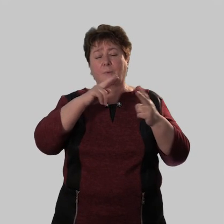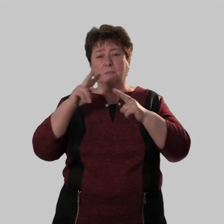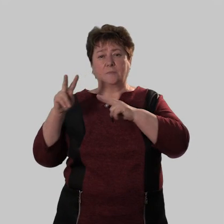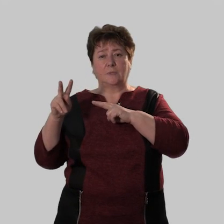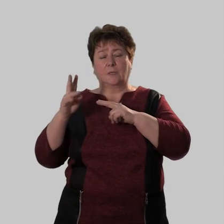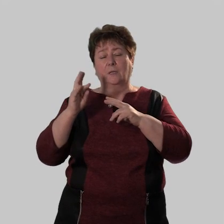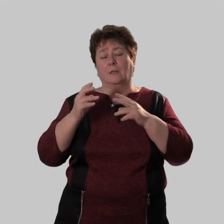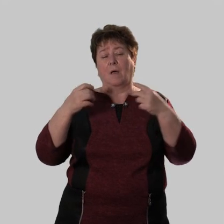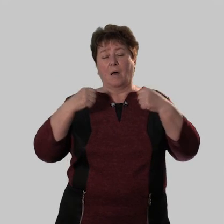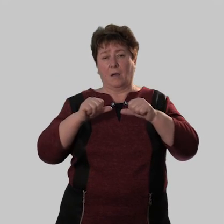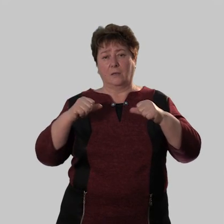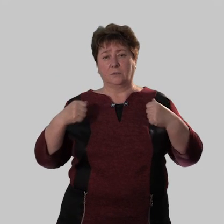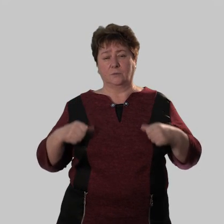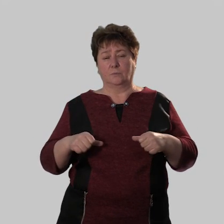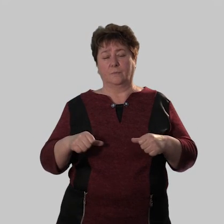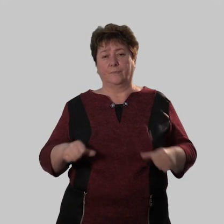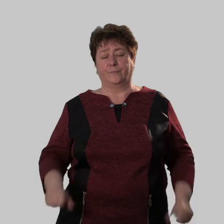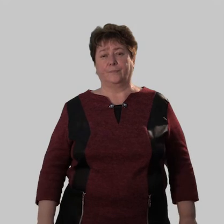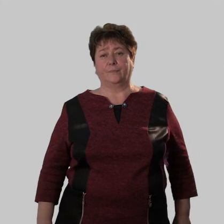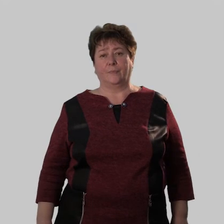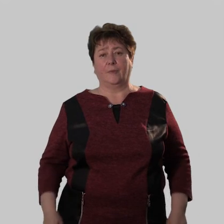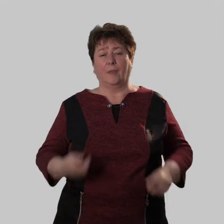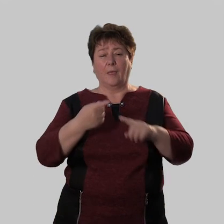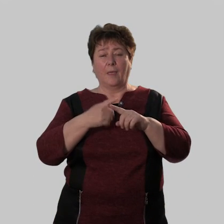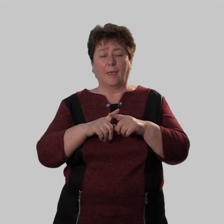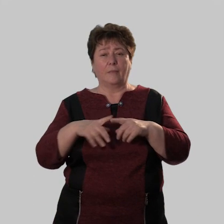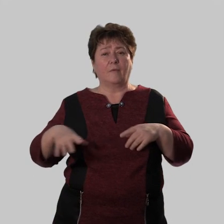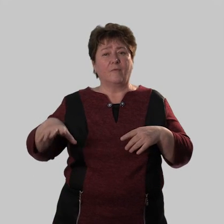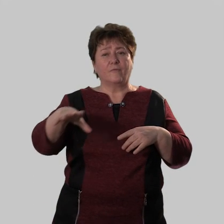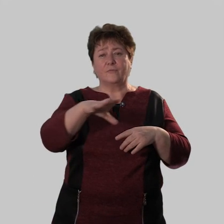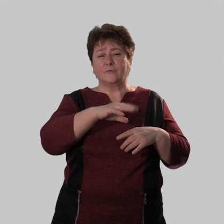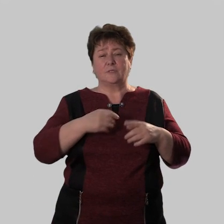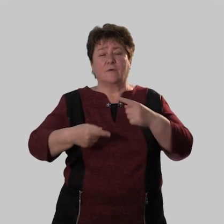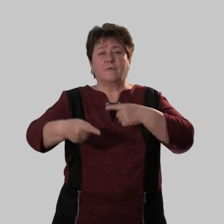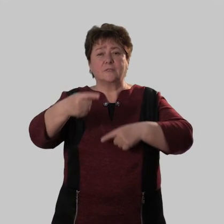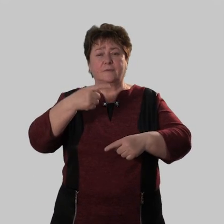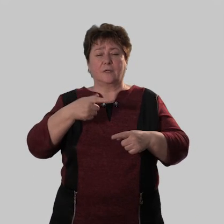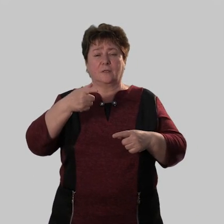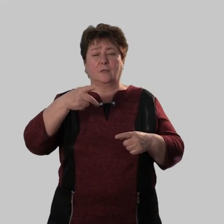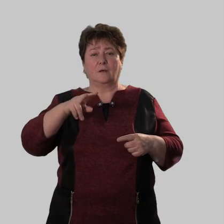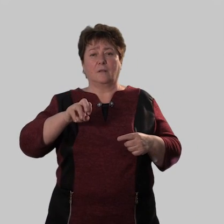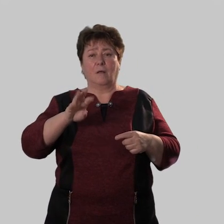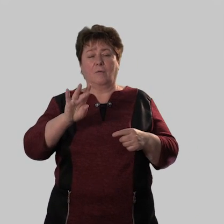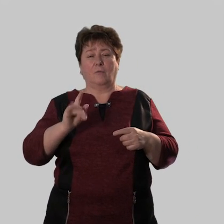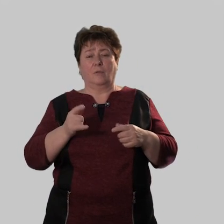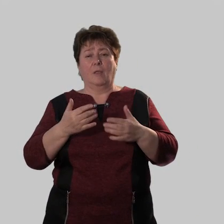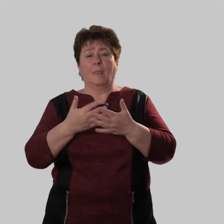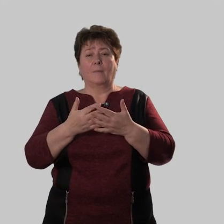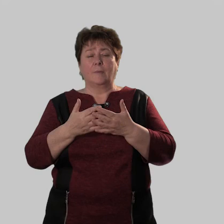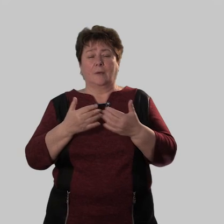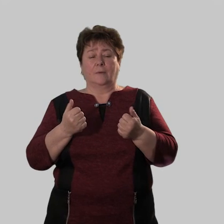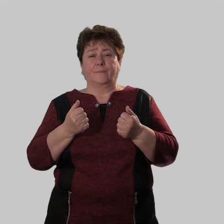посмотреть на костюм. Это все возвратные глаголы.